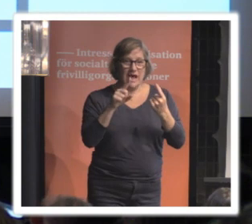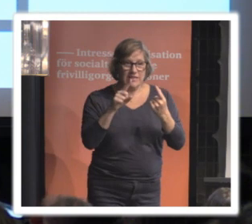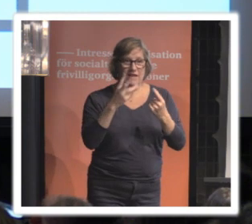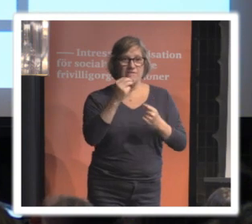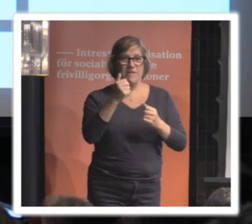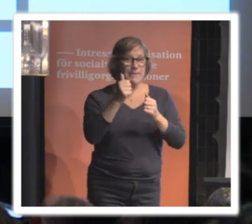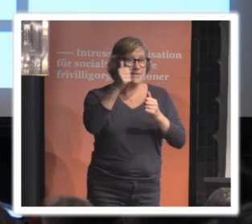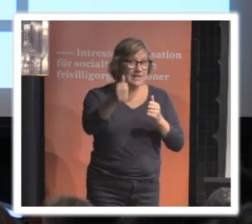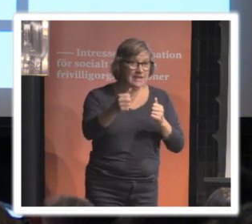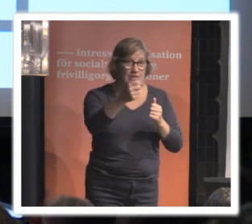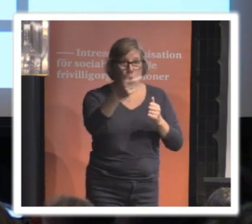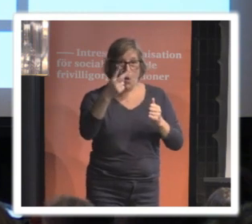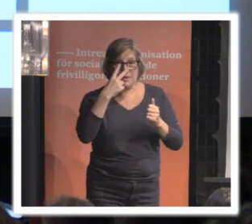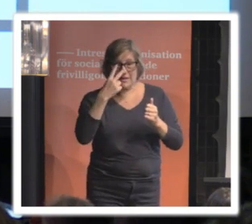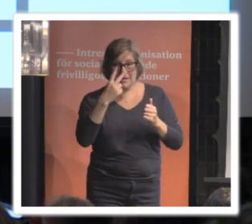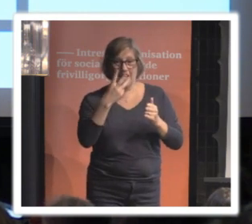tittar. hej!